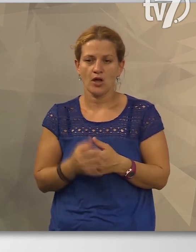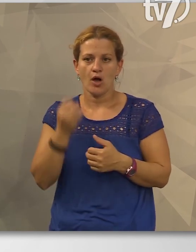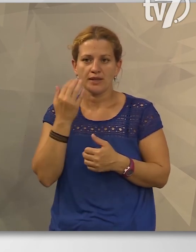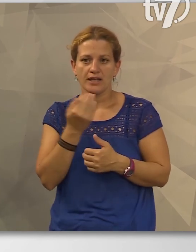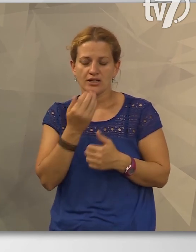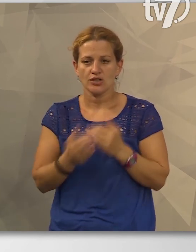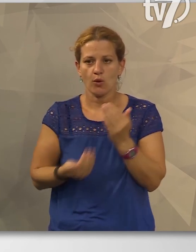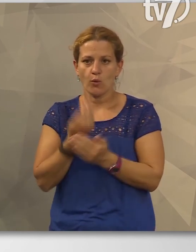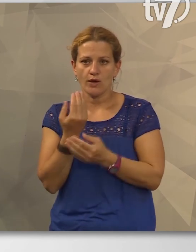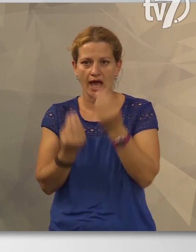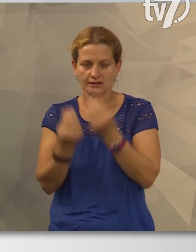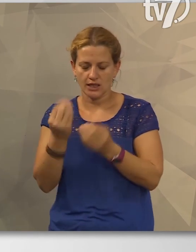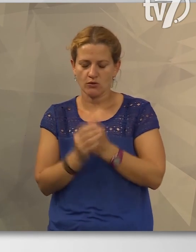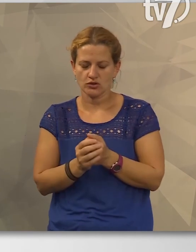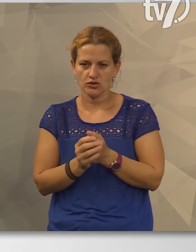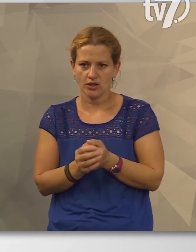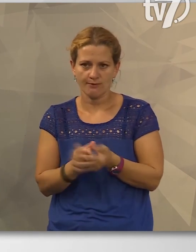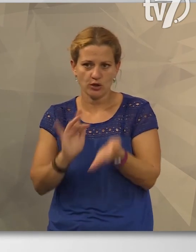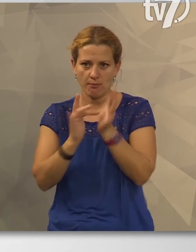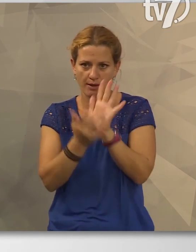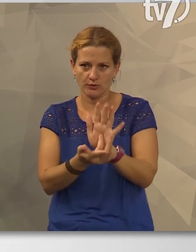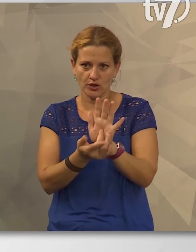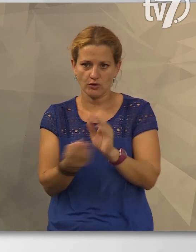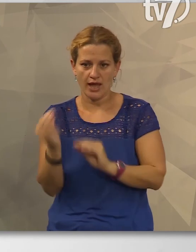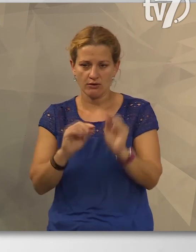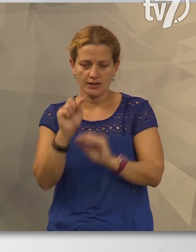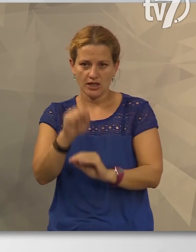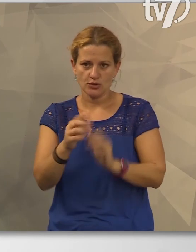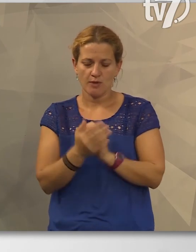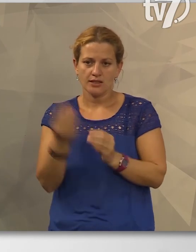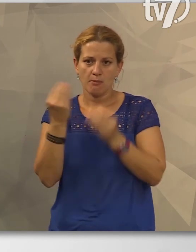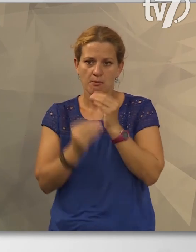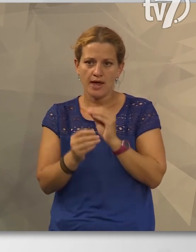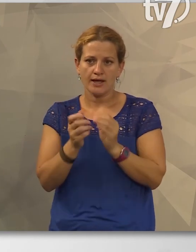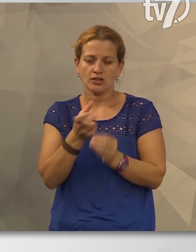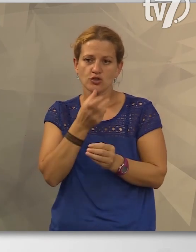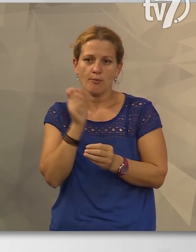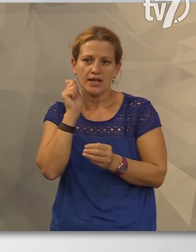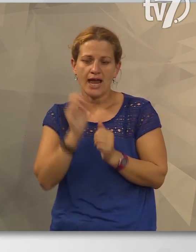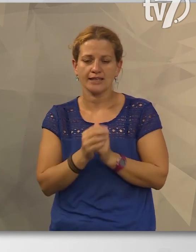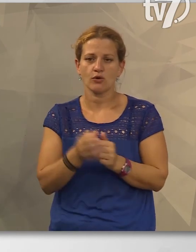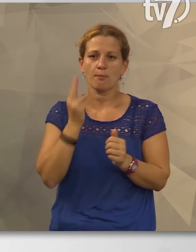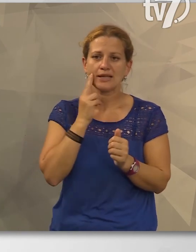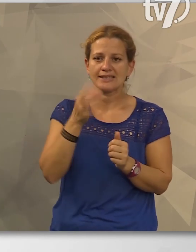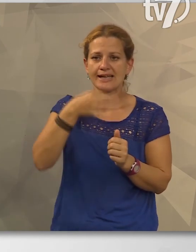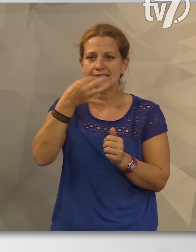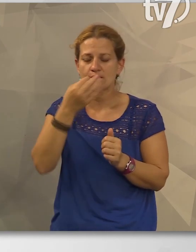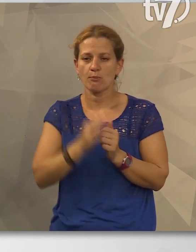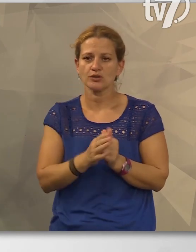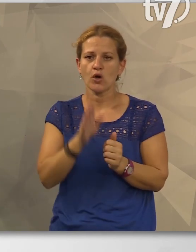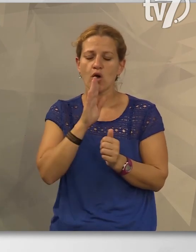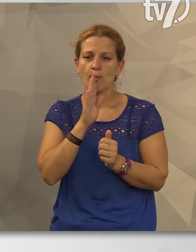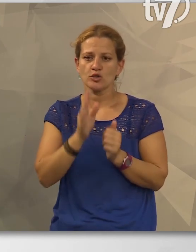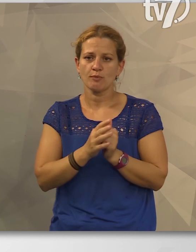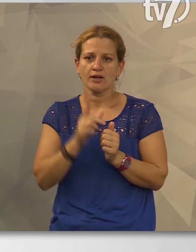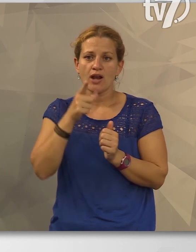BRS-e új szerzeménye hamarosan be is mutatkozhat az együttesben, hiszen a csabai lányok pénteken és szambaton Kaposváron